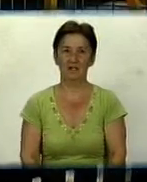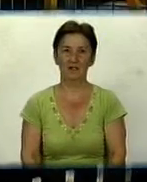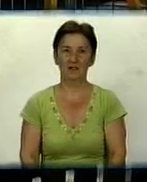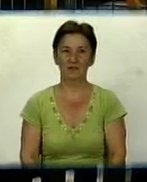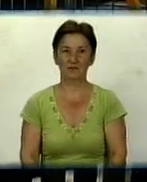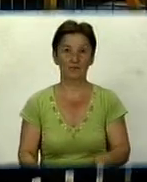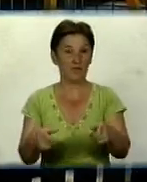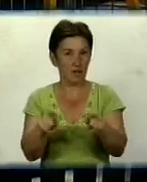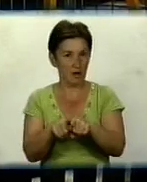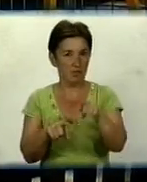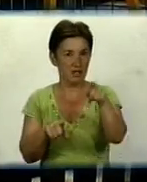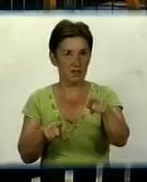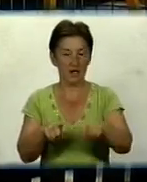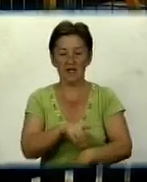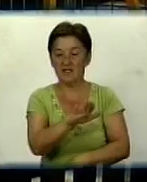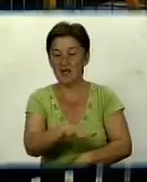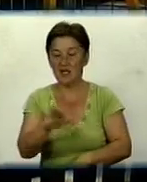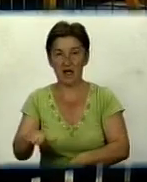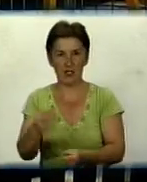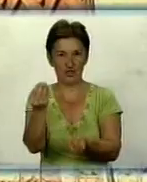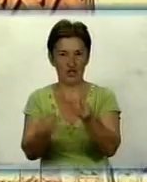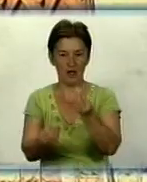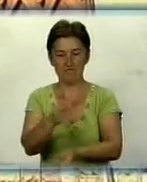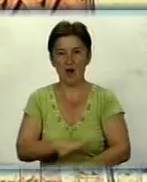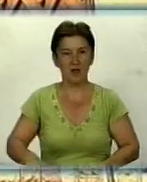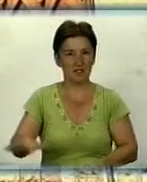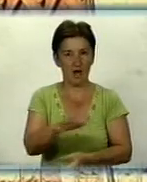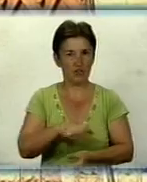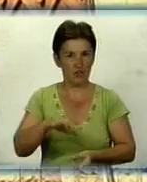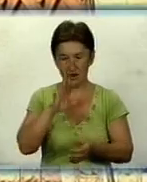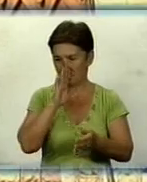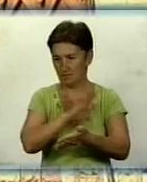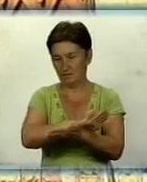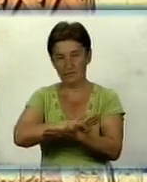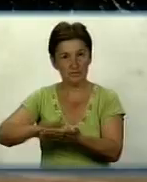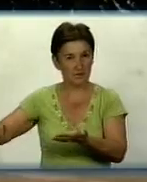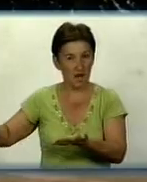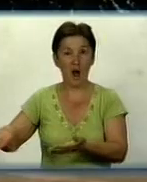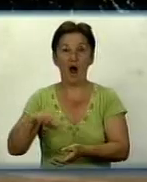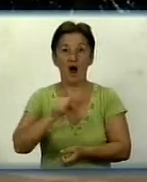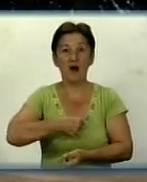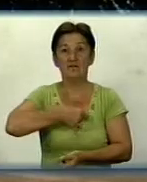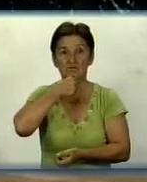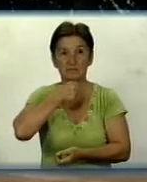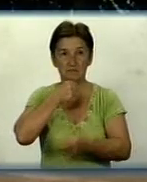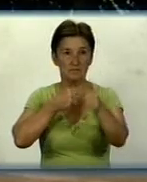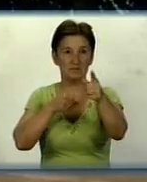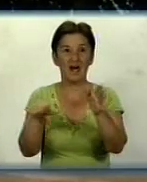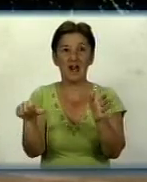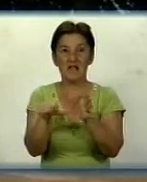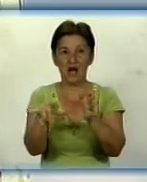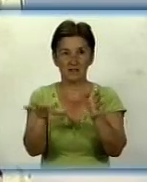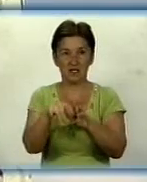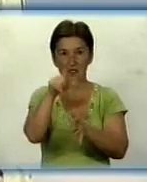При таких температурах дитячі майданчики пустують, а дорослі переховуються у тіні. А от ці електромонтажники працювати в спеку